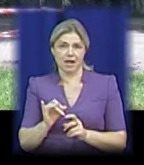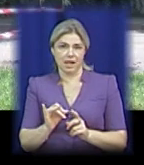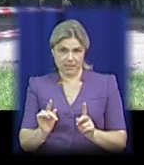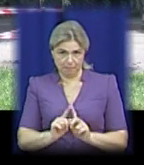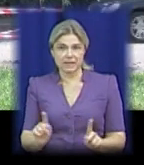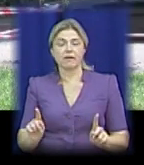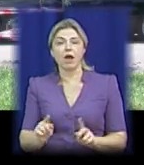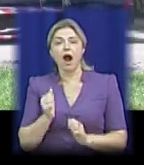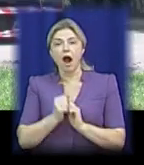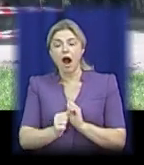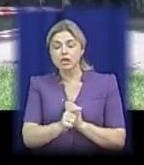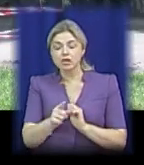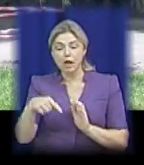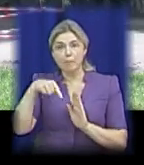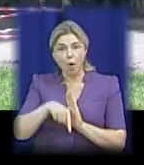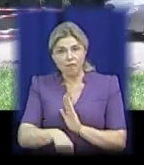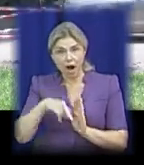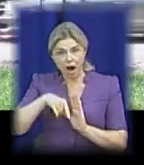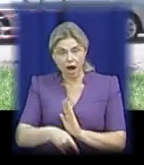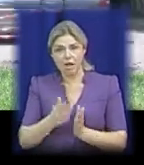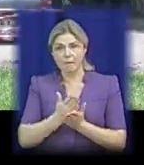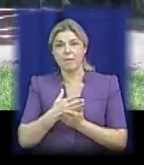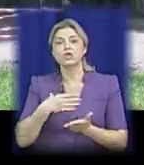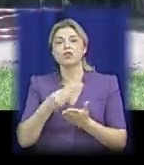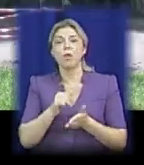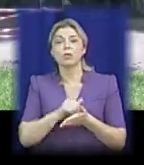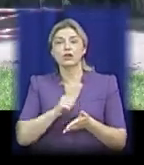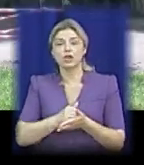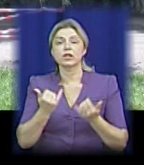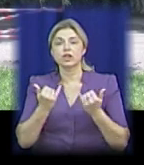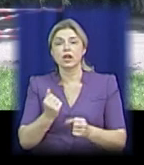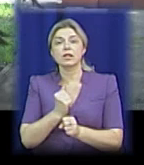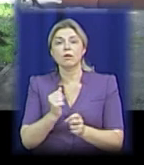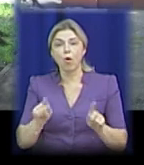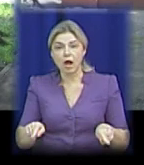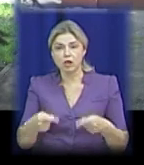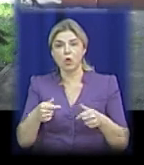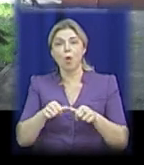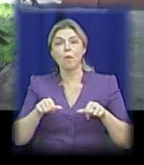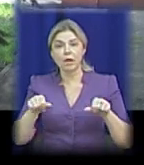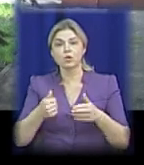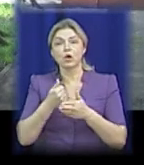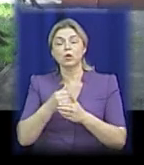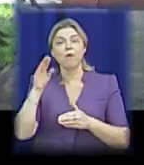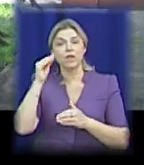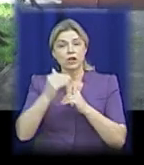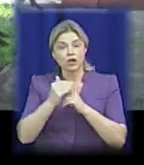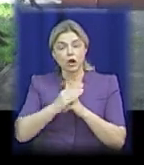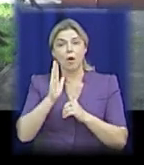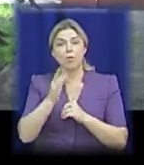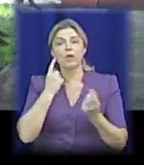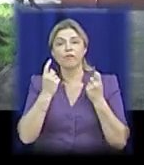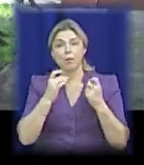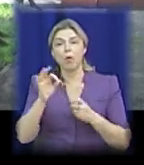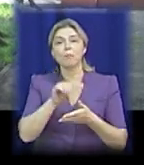Кожен провал має свою причину появи. Зараз організована комісія. І до вечора вже буде інформація про причини,